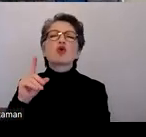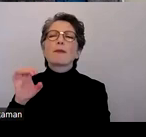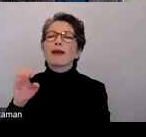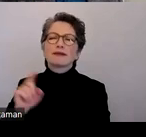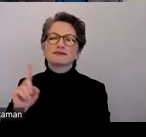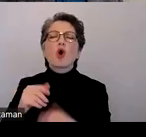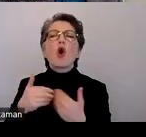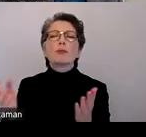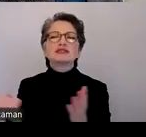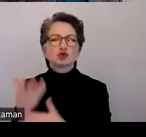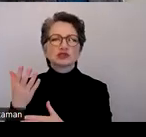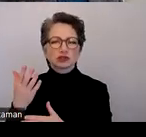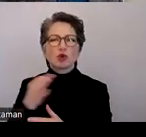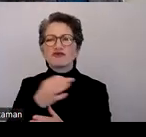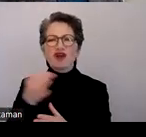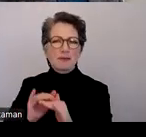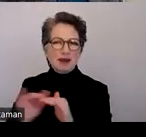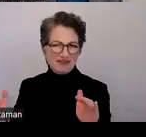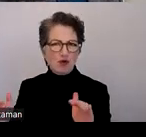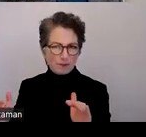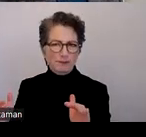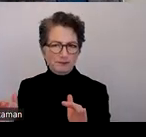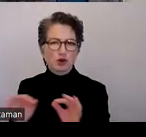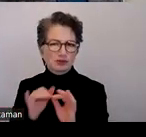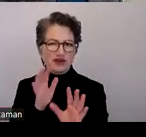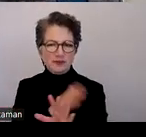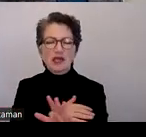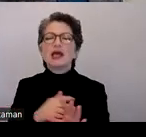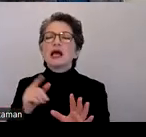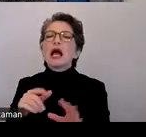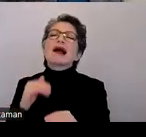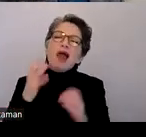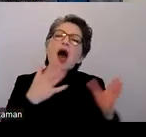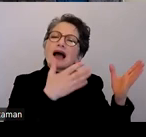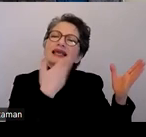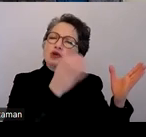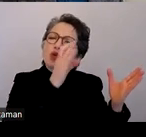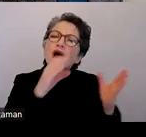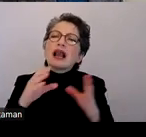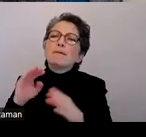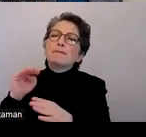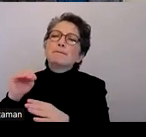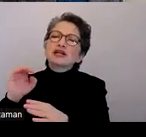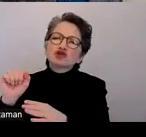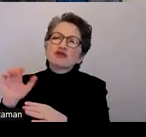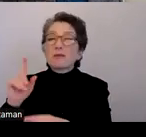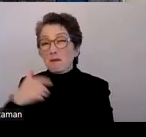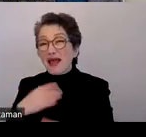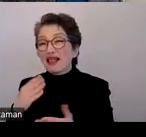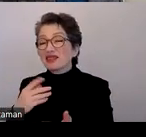Beispiel. Natürlich macht es auch Google und Microsoft, aber es ist halt die Frage, ob ich meine Daten bei denen